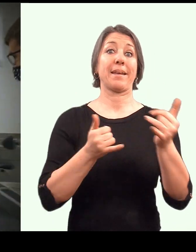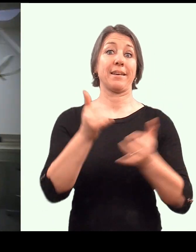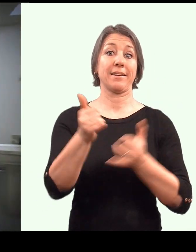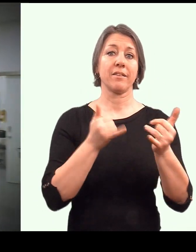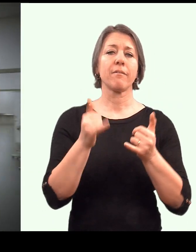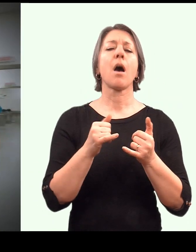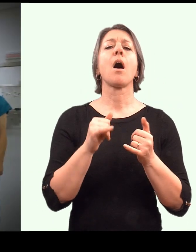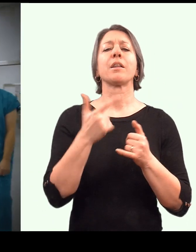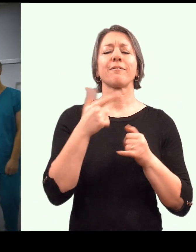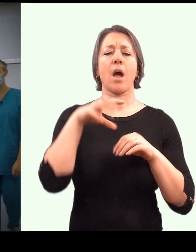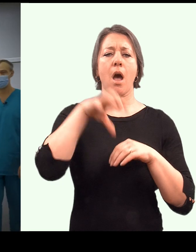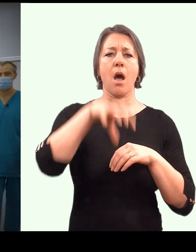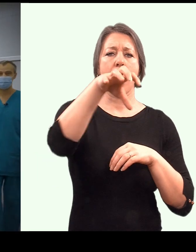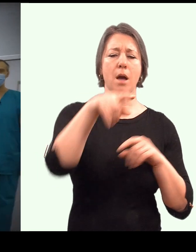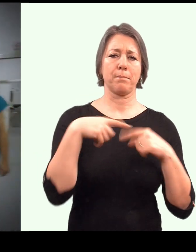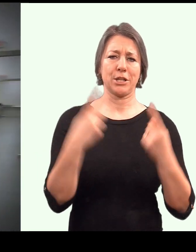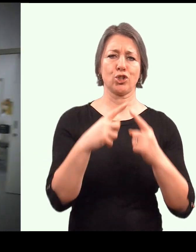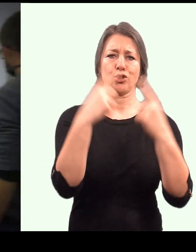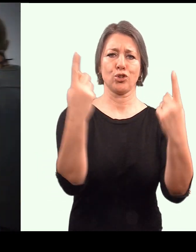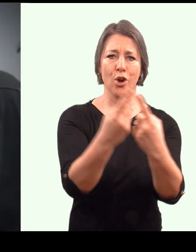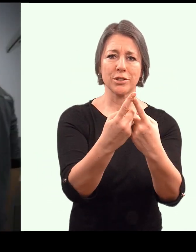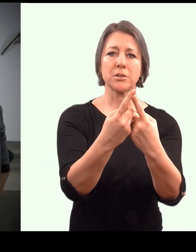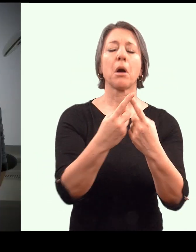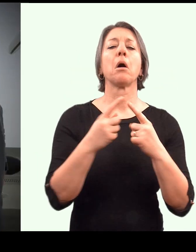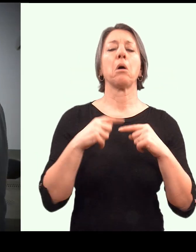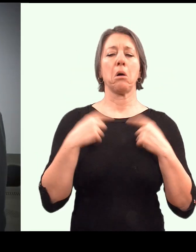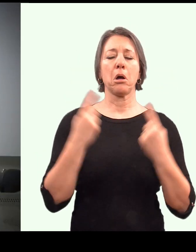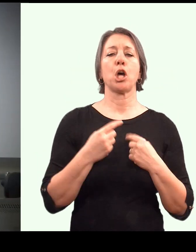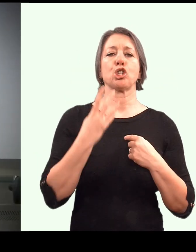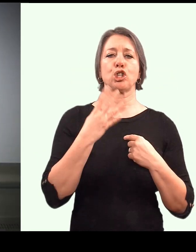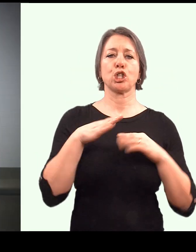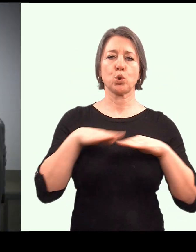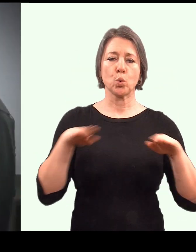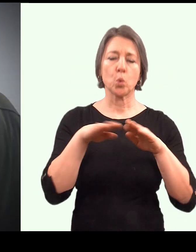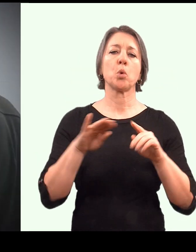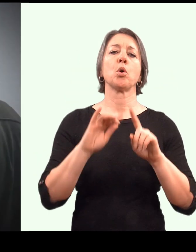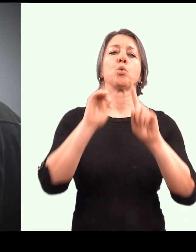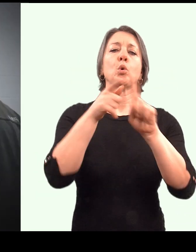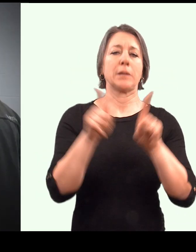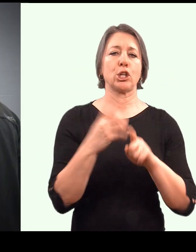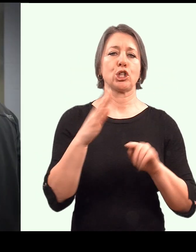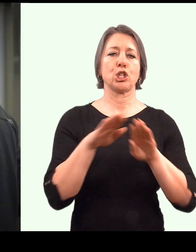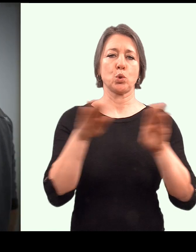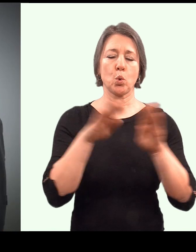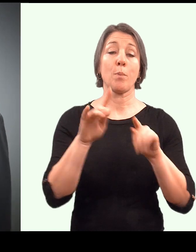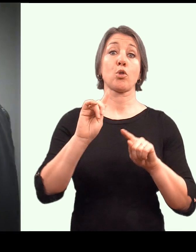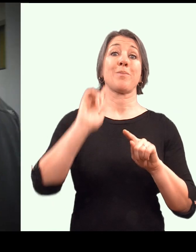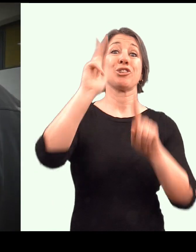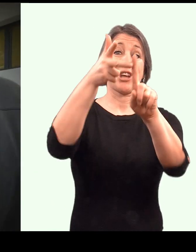menších místností. Z nich každá obsahuje čtyři pitevní stoly a potom z jedné centrální místnosti.